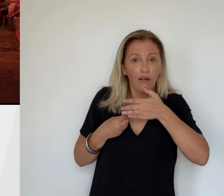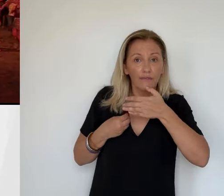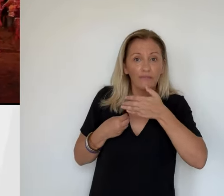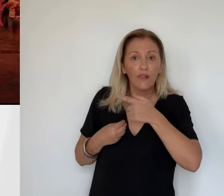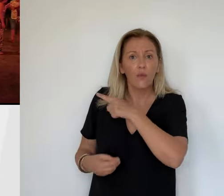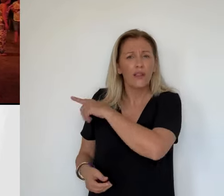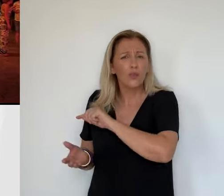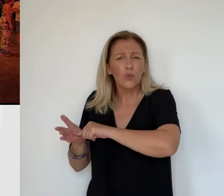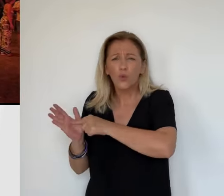génial. On s'est amusés.